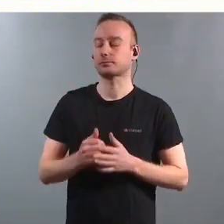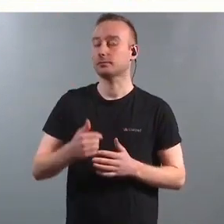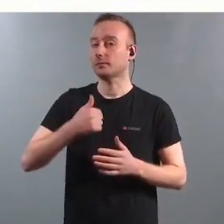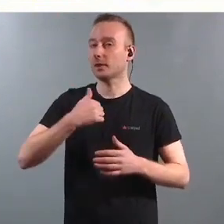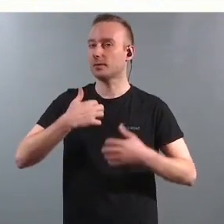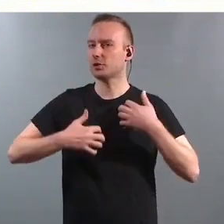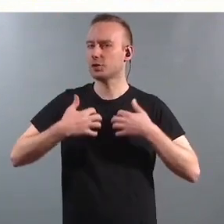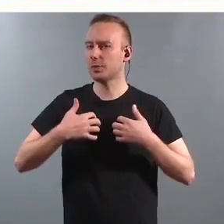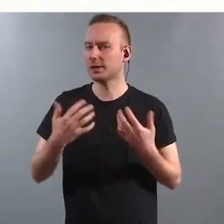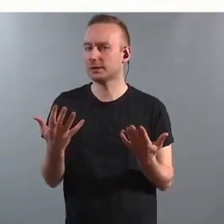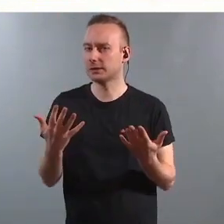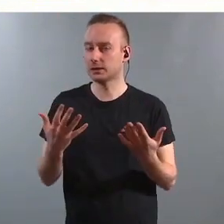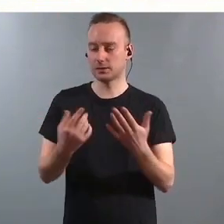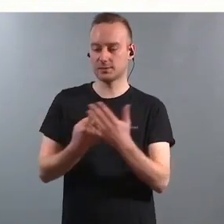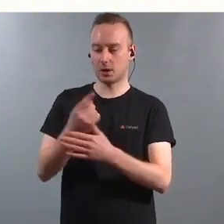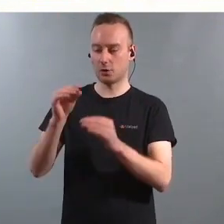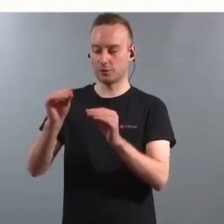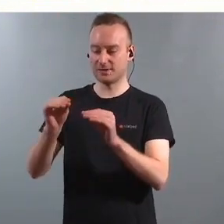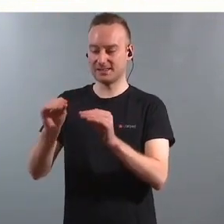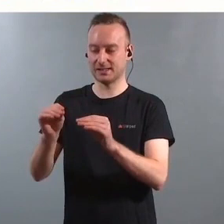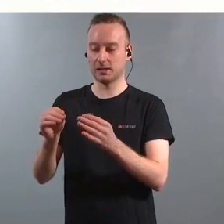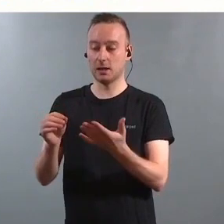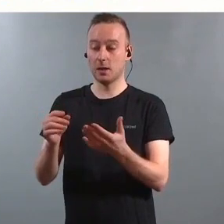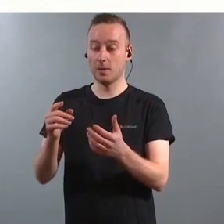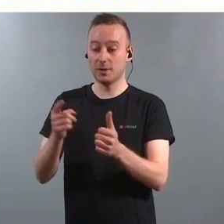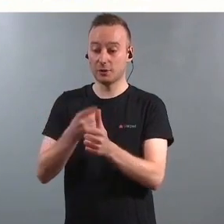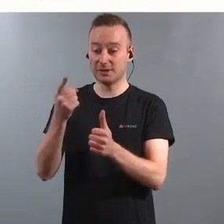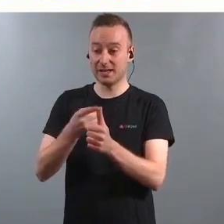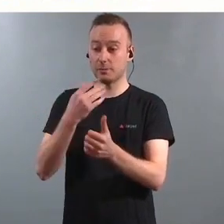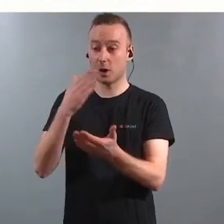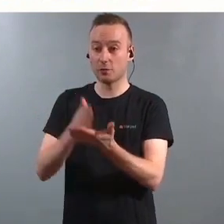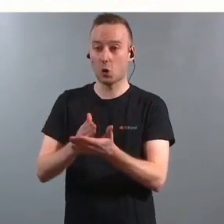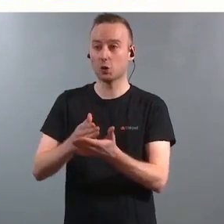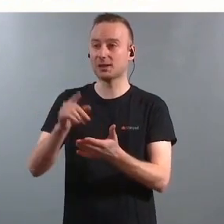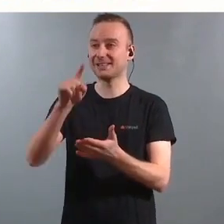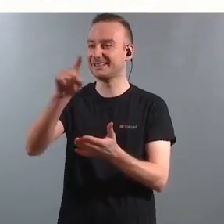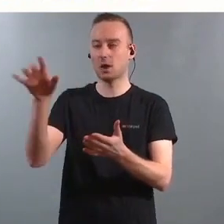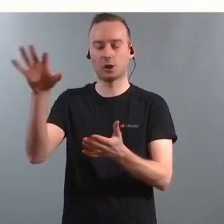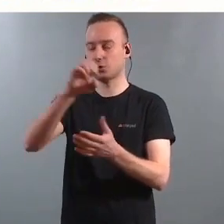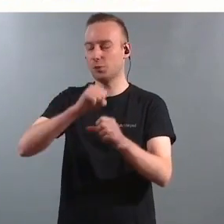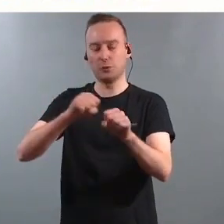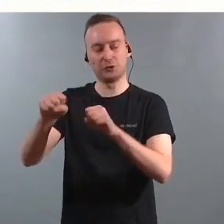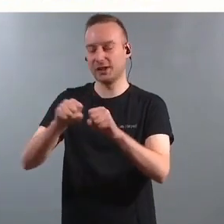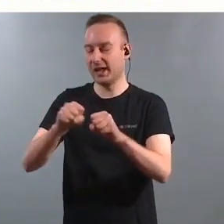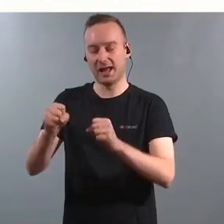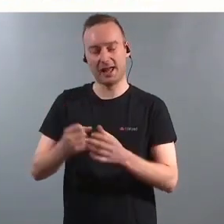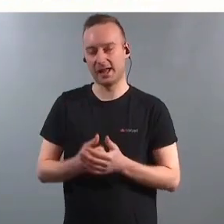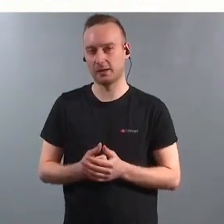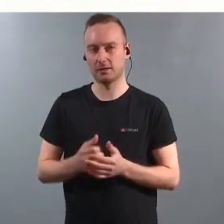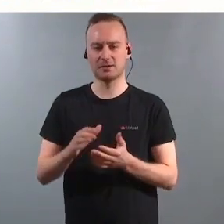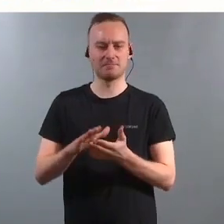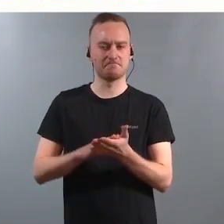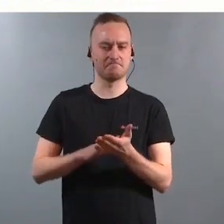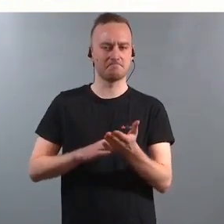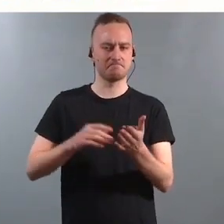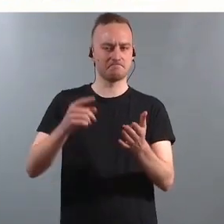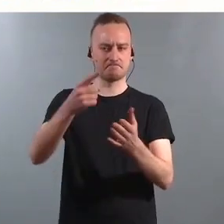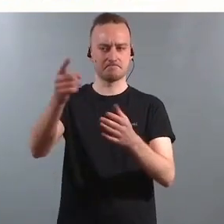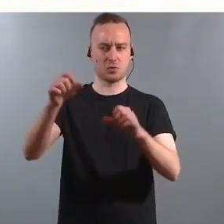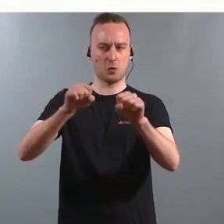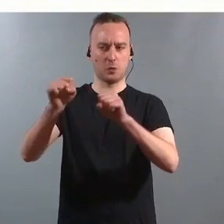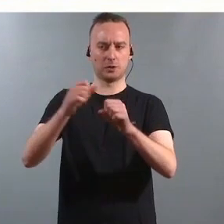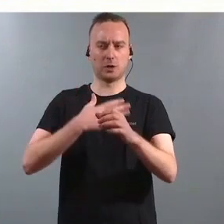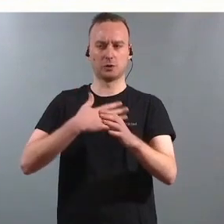spesialundervisningen ikke blir prioritert nok i alle kommuner, og det er helt sikkert store forskjeller mellom kommunene,